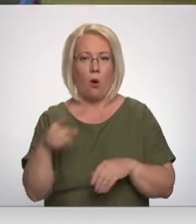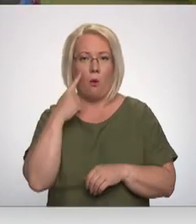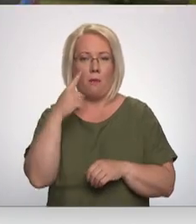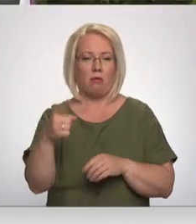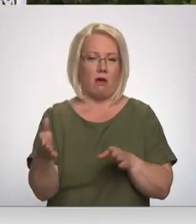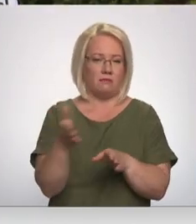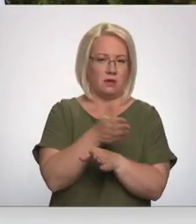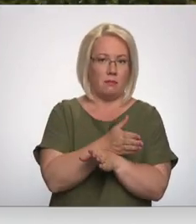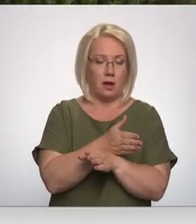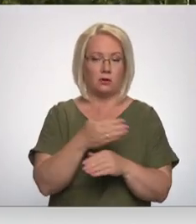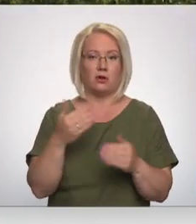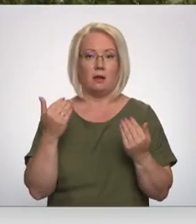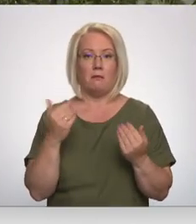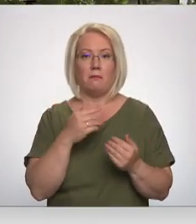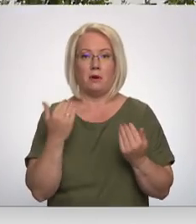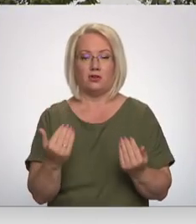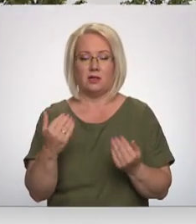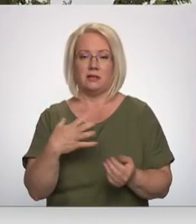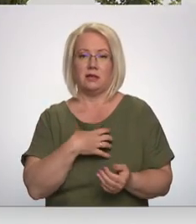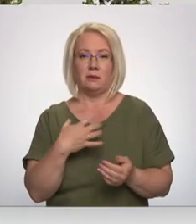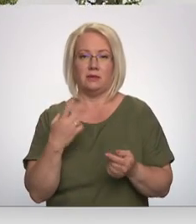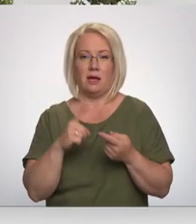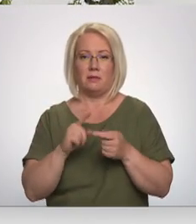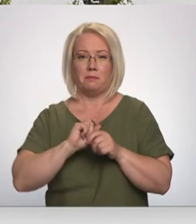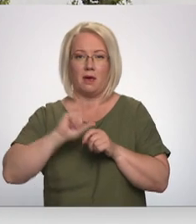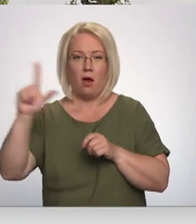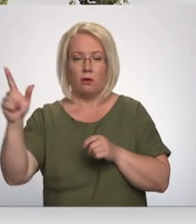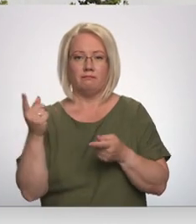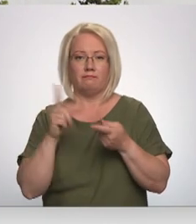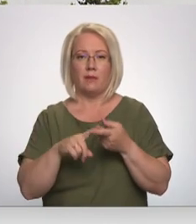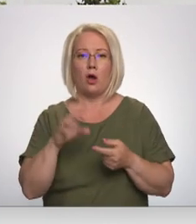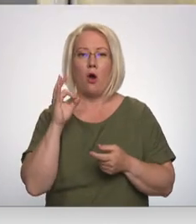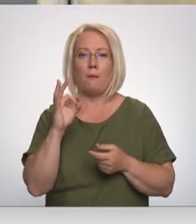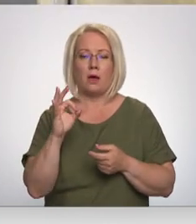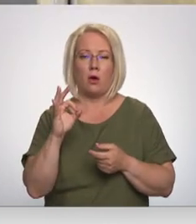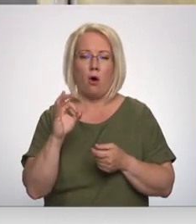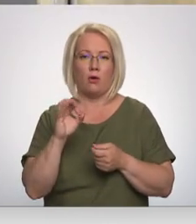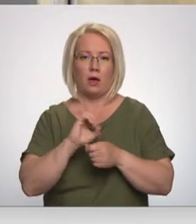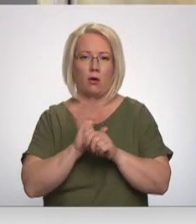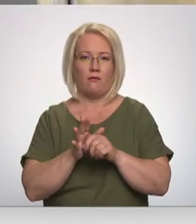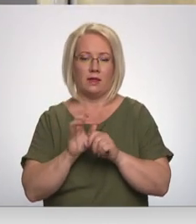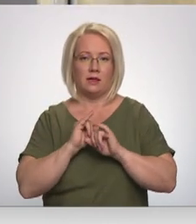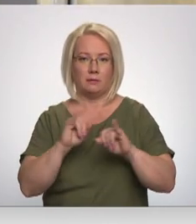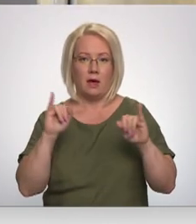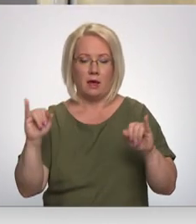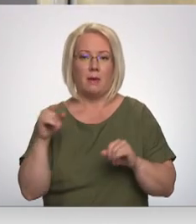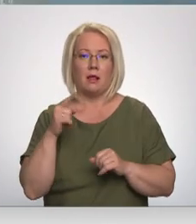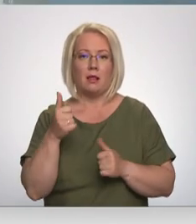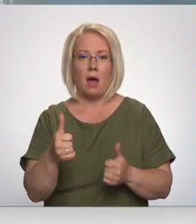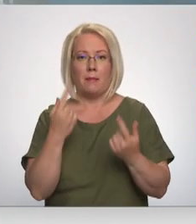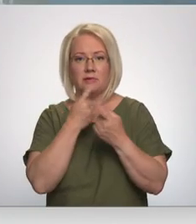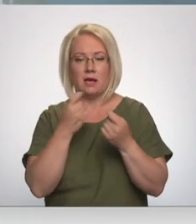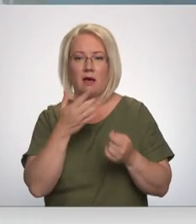laiku. Pašreizējais saslimstības pieaugums saistāms ar omikrona apakštību izplatību. Labā ziņa, tas nepārslogos slimnīcas.